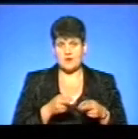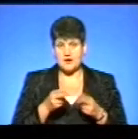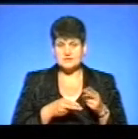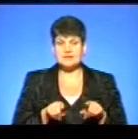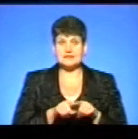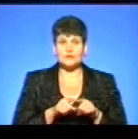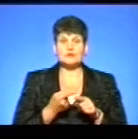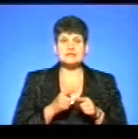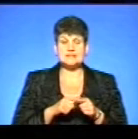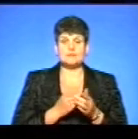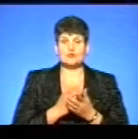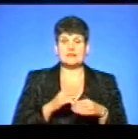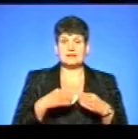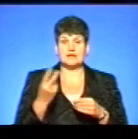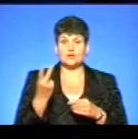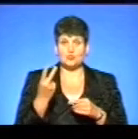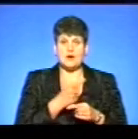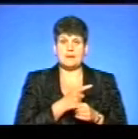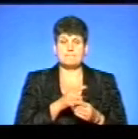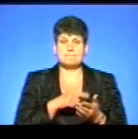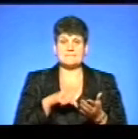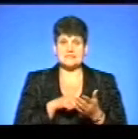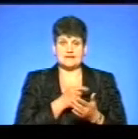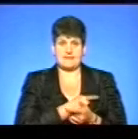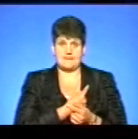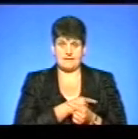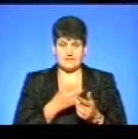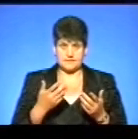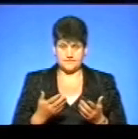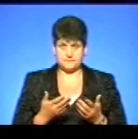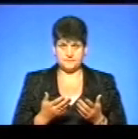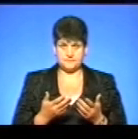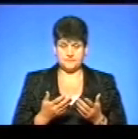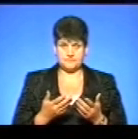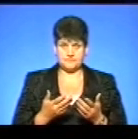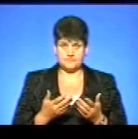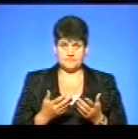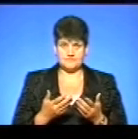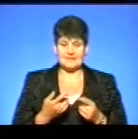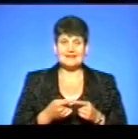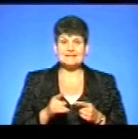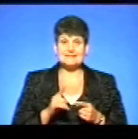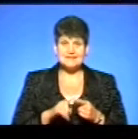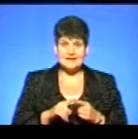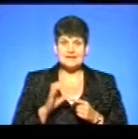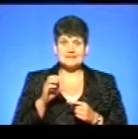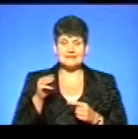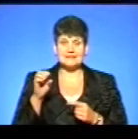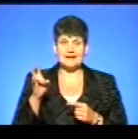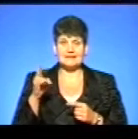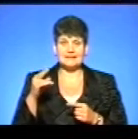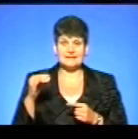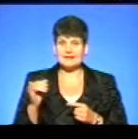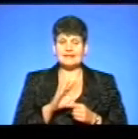послуги надає друга міська лікарня. У нас є такий самий центр, другий міський лікарня. Це стендти, непокриті